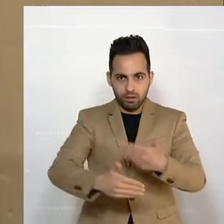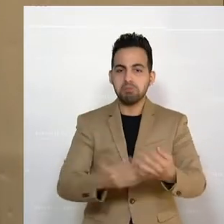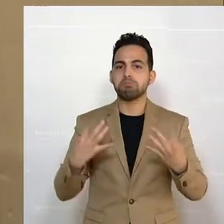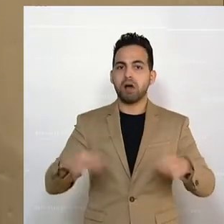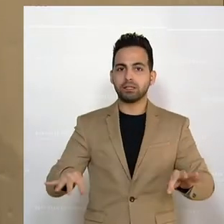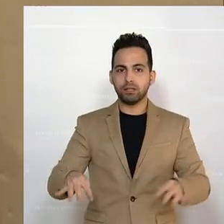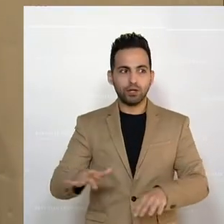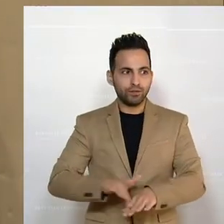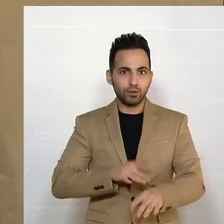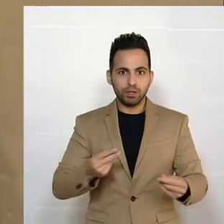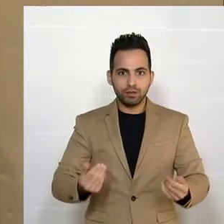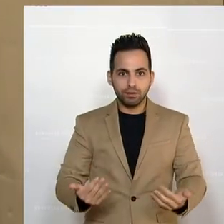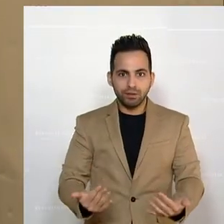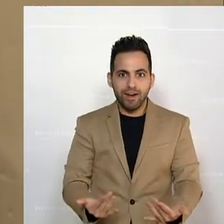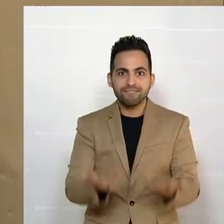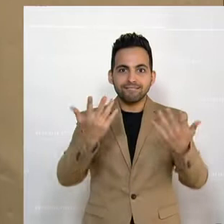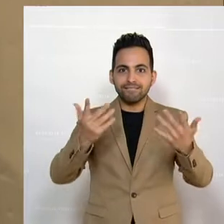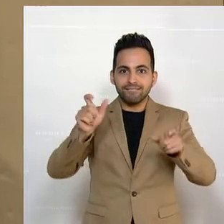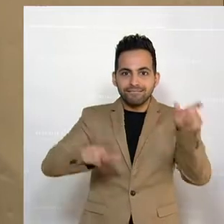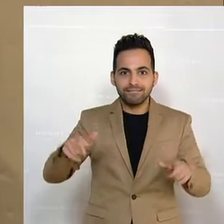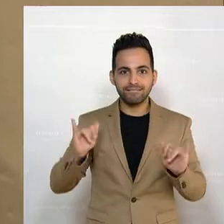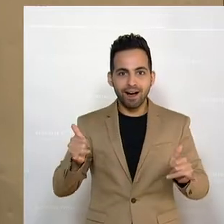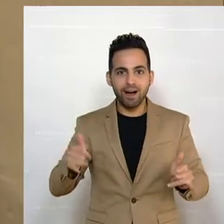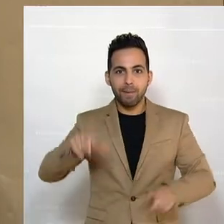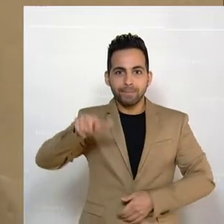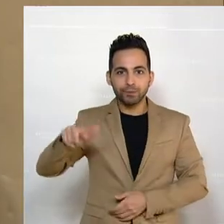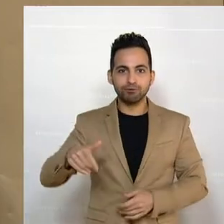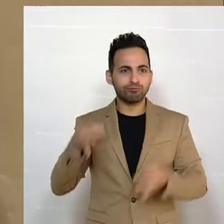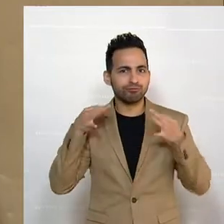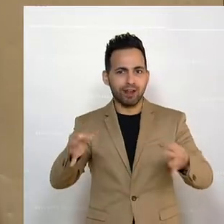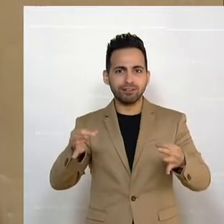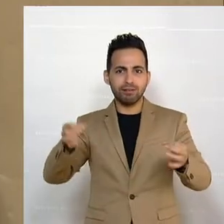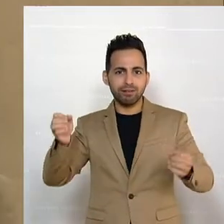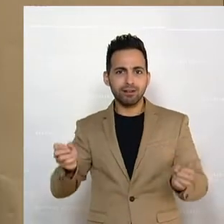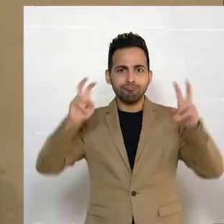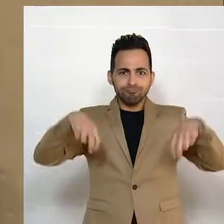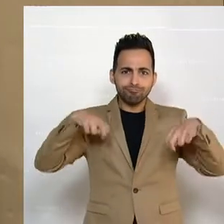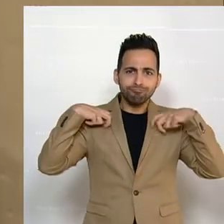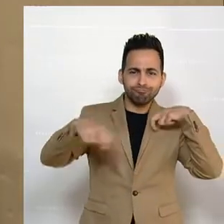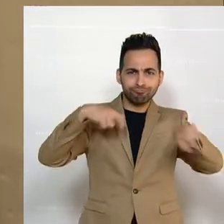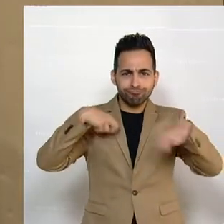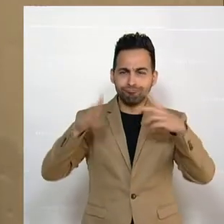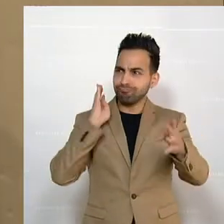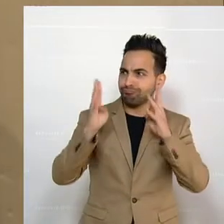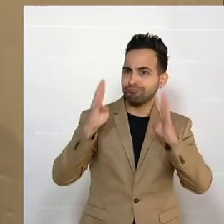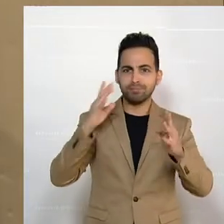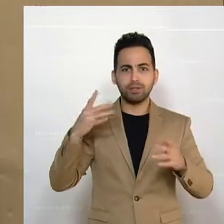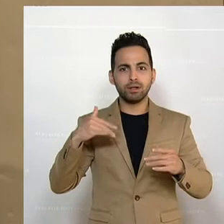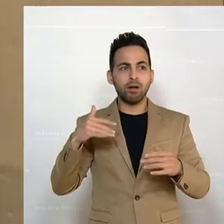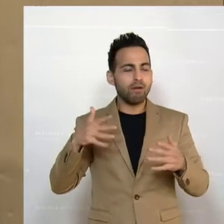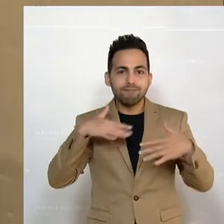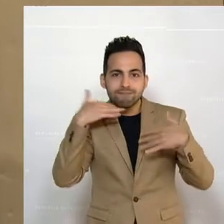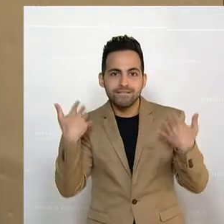glaube ich, deutlich spürbar. Man merkt, dass die Straßen, dass wieder das Leben auf die Straßen zurückkehrt, aber auch, dass die